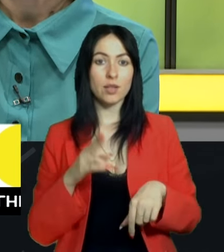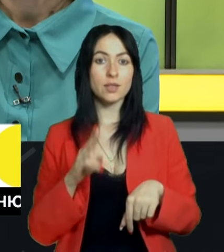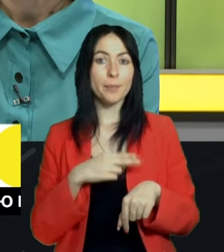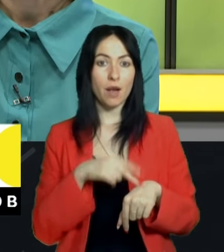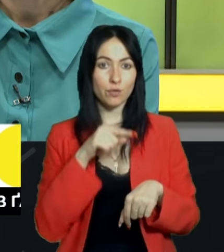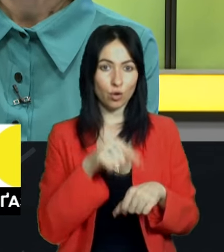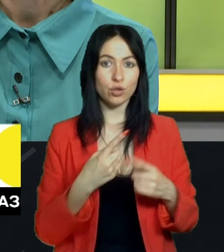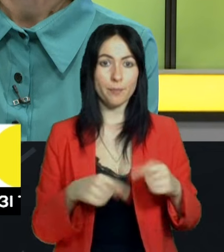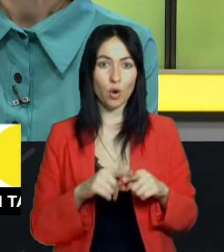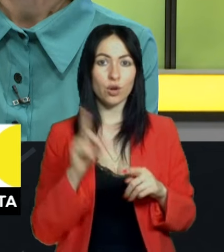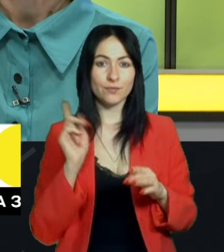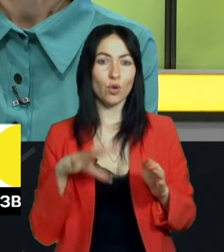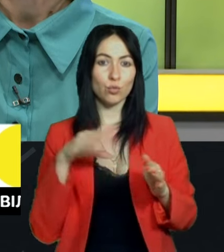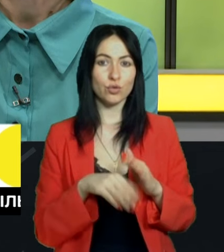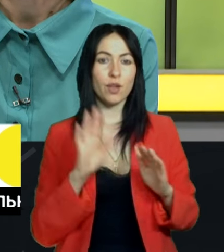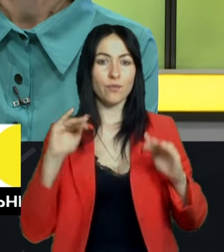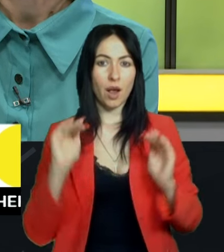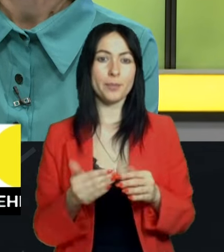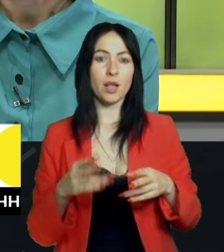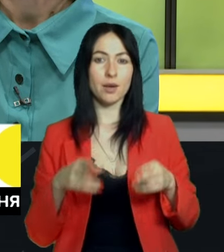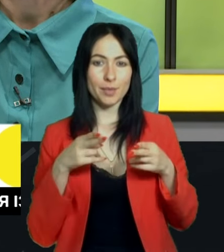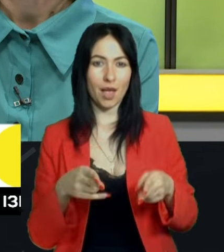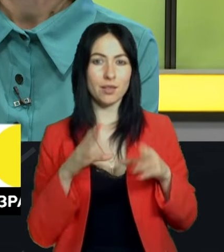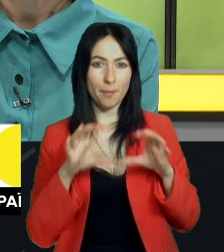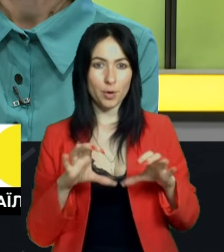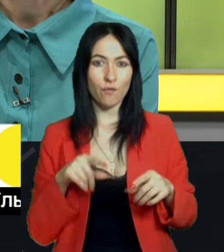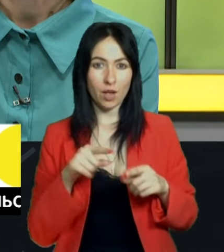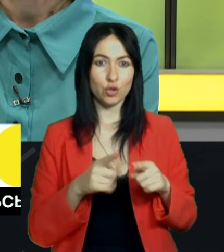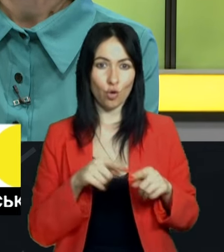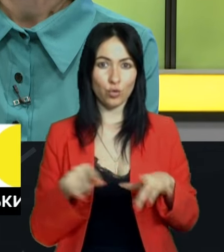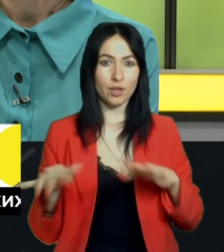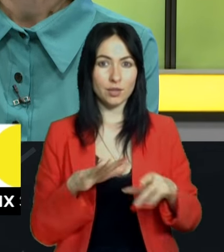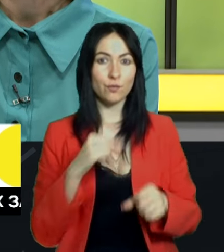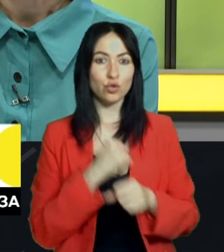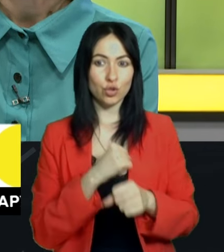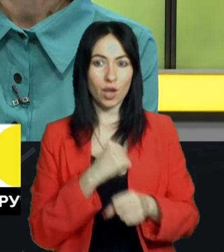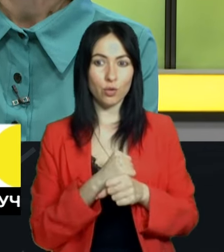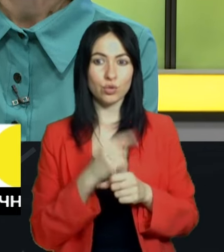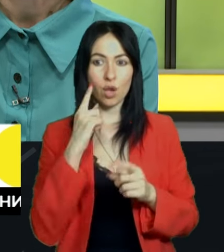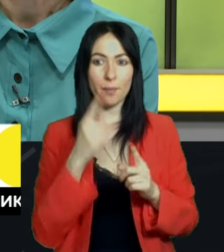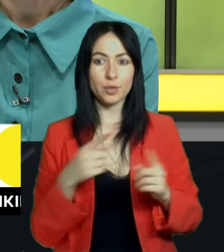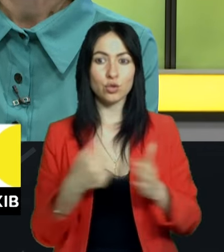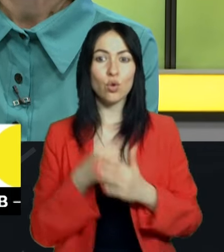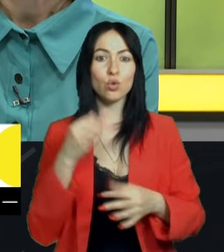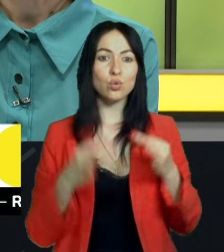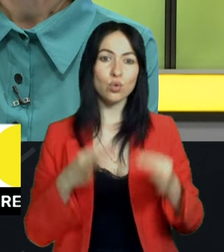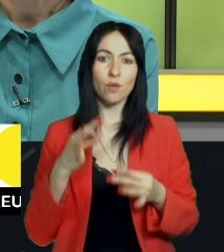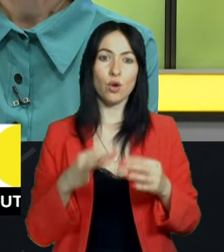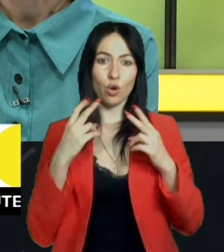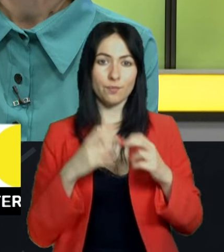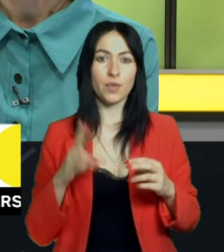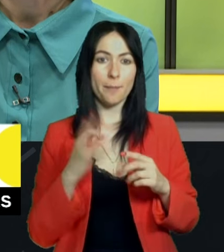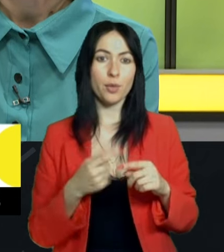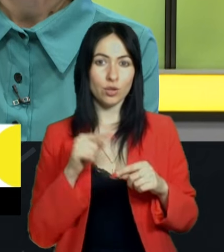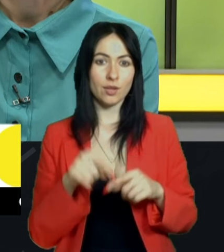тому числі і в рамках кримінальних проваджень такі дії вчиняються під час досудового розслідування по таким фактам,